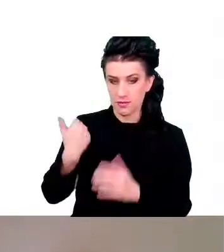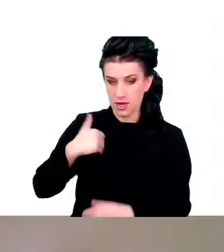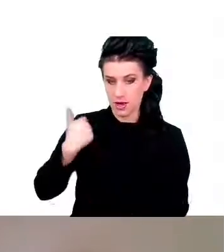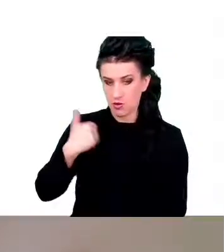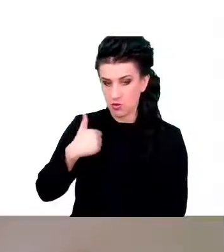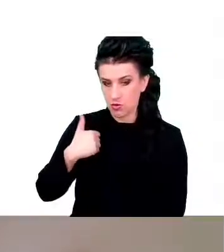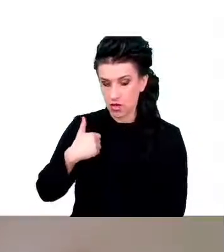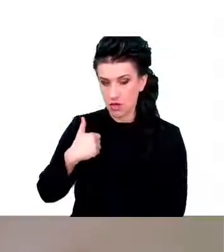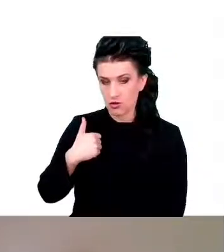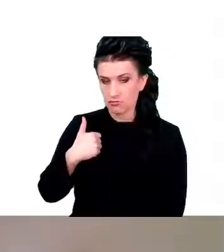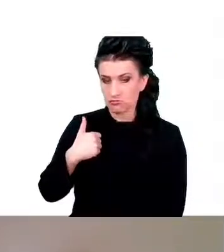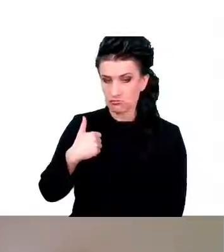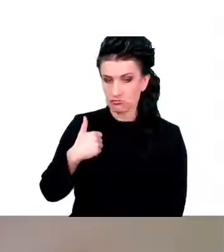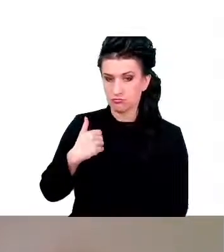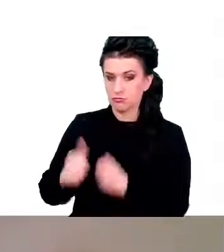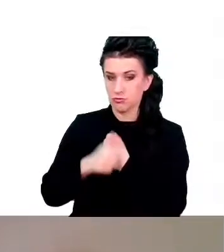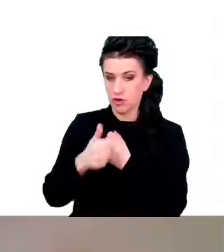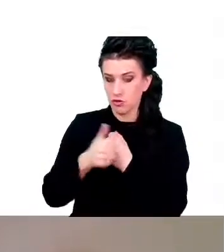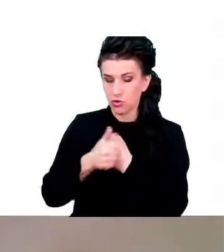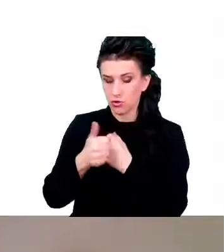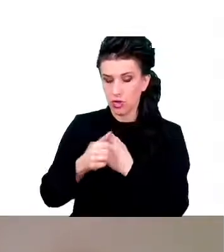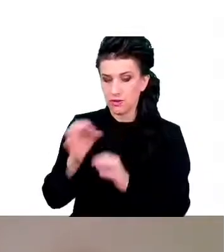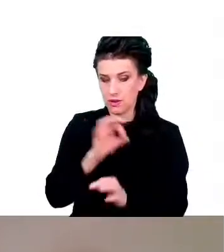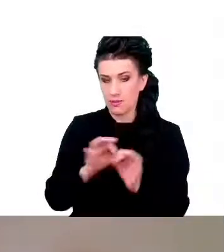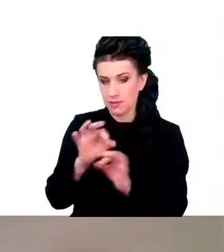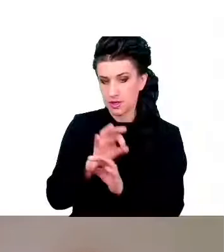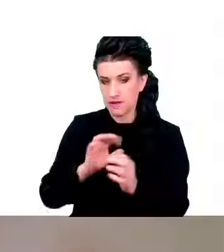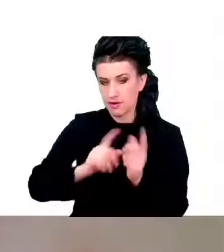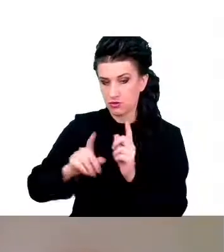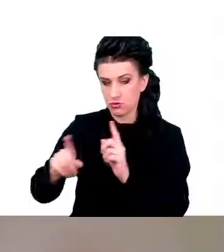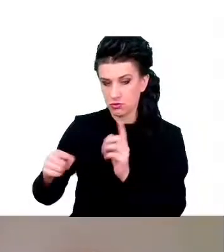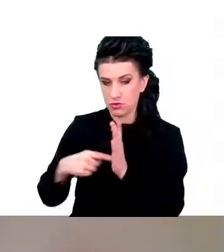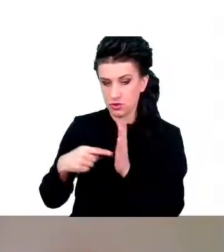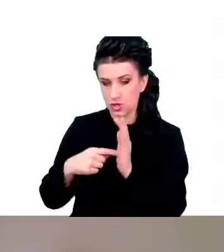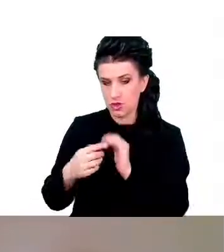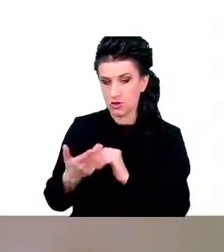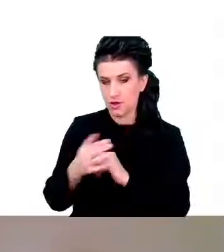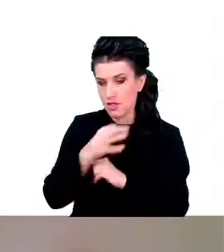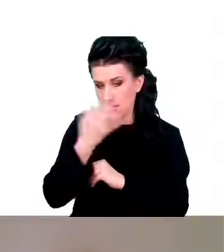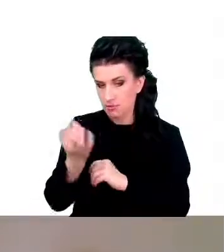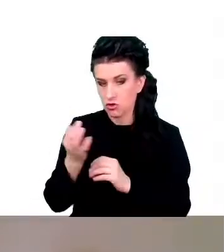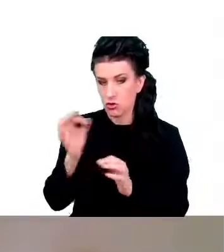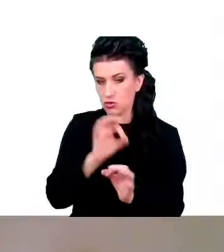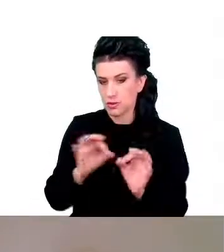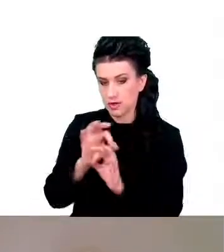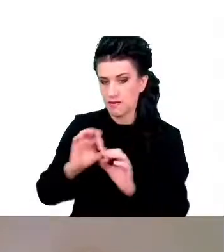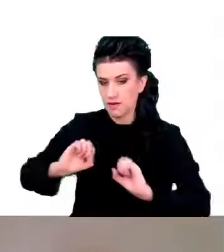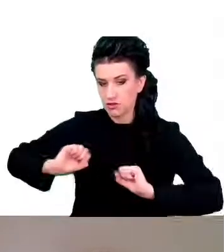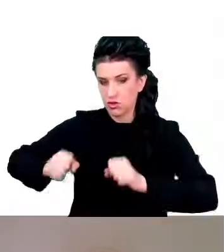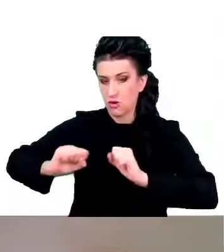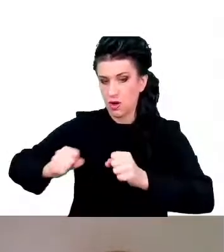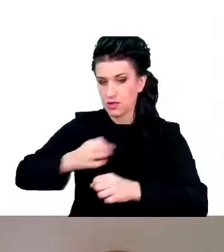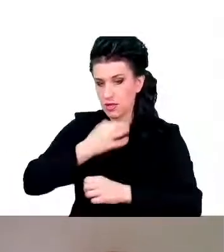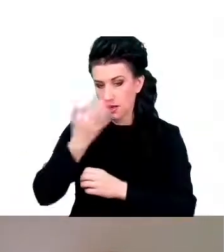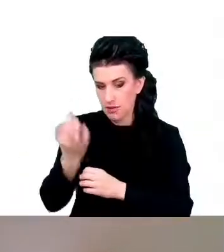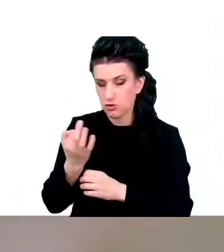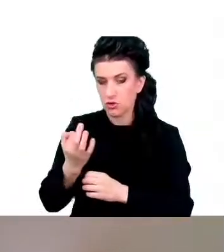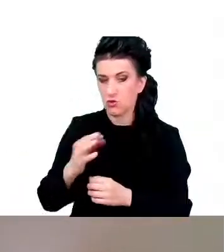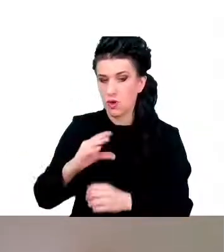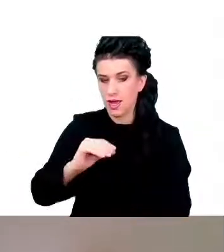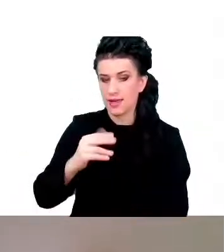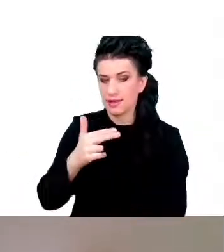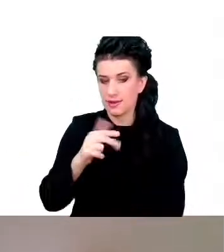naprawione DNA i sprawniej działają, czy lepiej działają enzymy antyoksylacyjne, czy jest ich więcej.